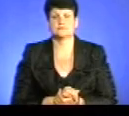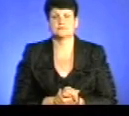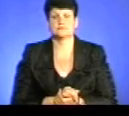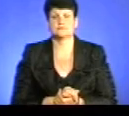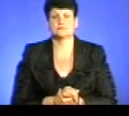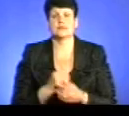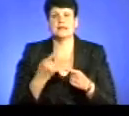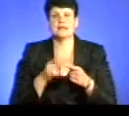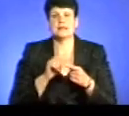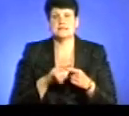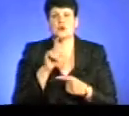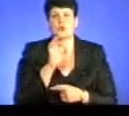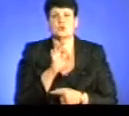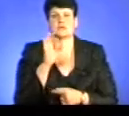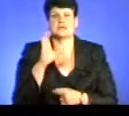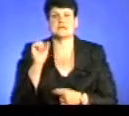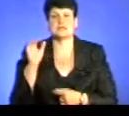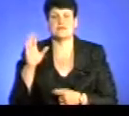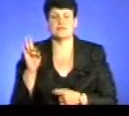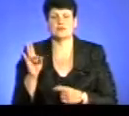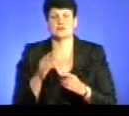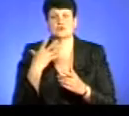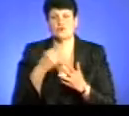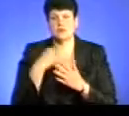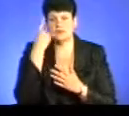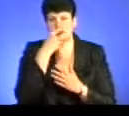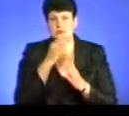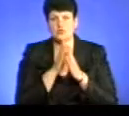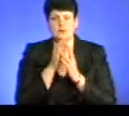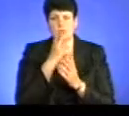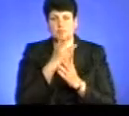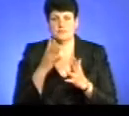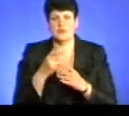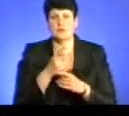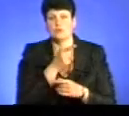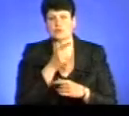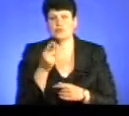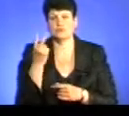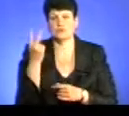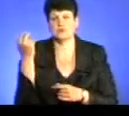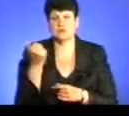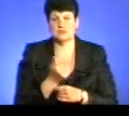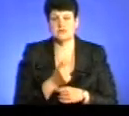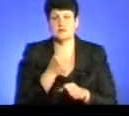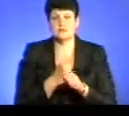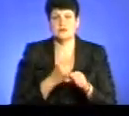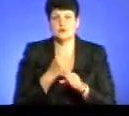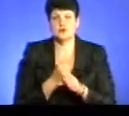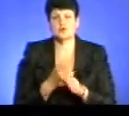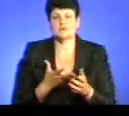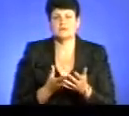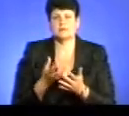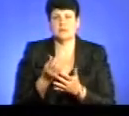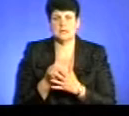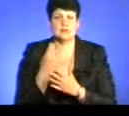Це Оксана Савенко. Свої обличчя просить не показувати. Впродовж останніх двох тижнів жінка працює на суспільно корисних роботах, щоб сплатити борг